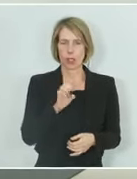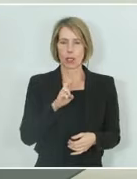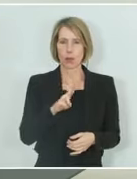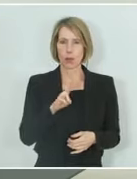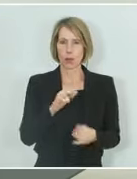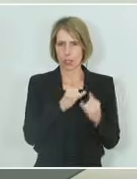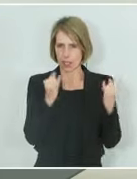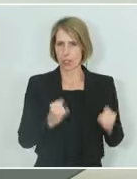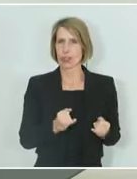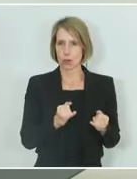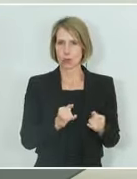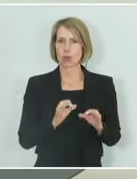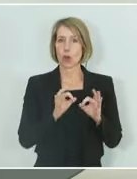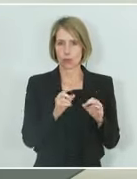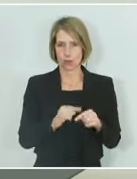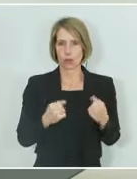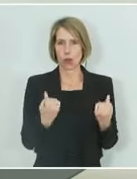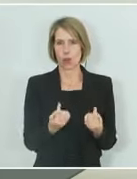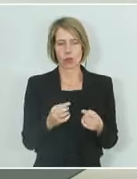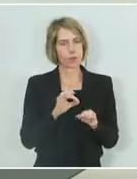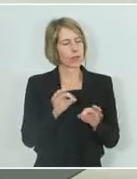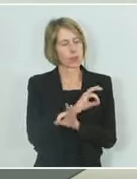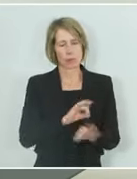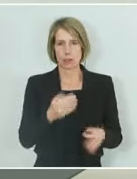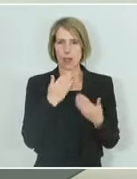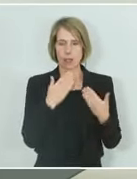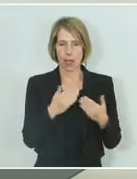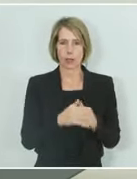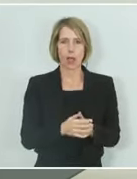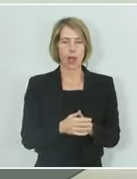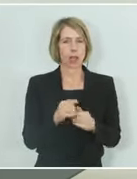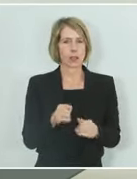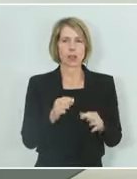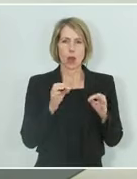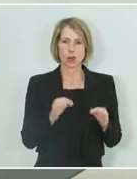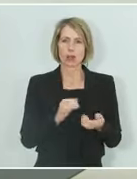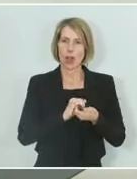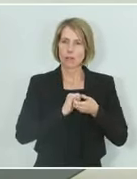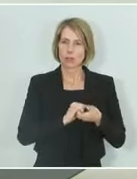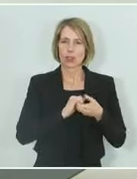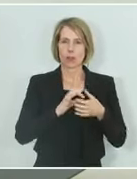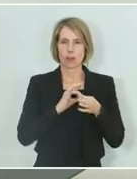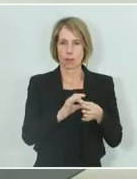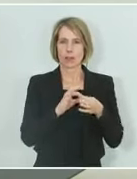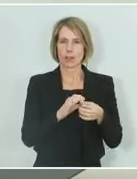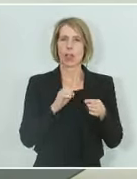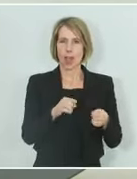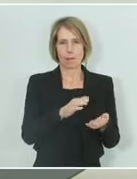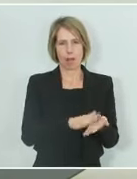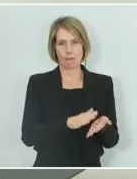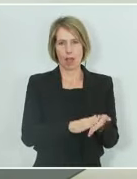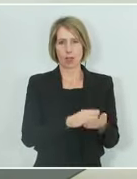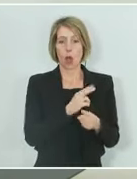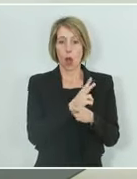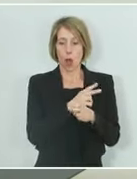sind sehr dankbar dafür und es ist auch ein Beweis unserer guten freundschaftlichen Beziehungen. Mit Österreich als Partner